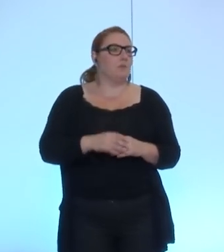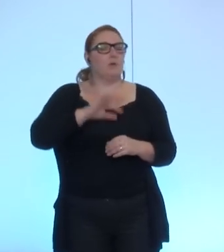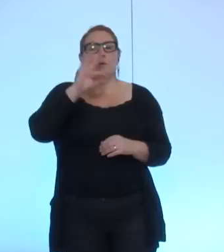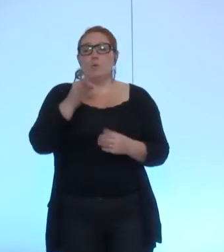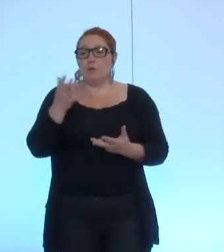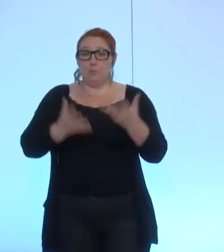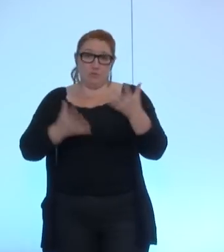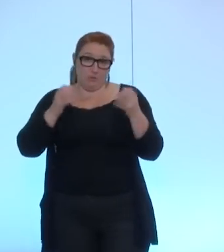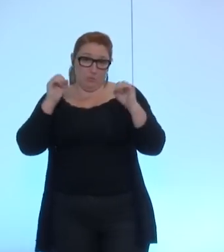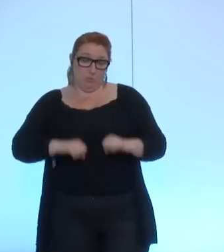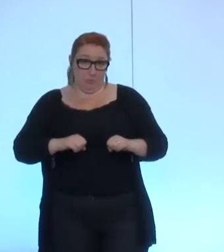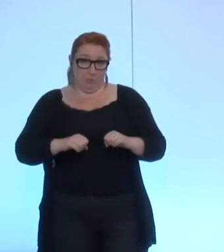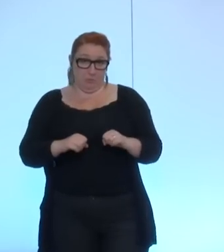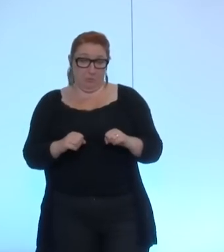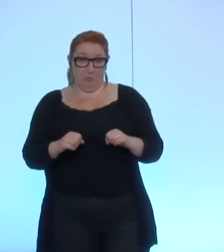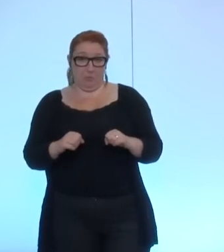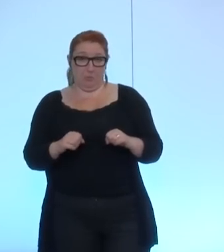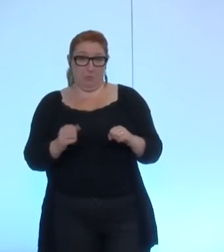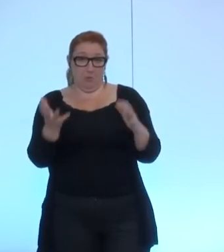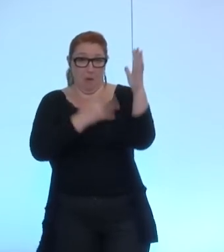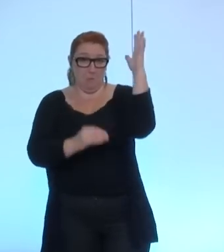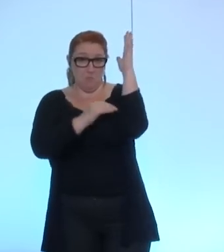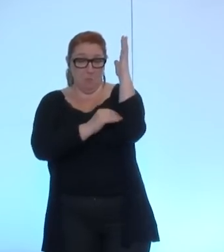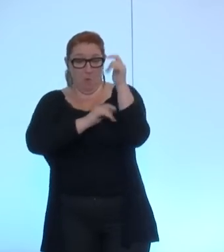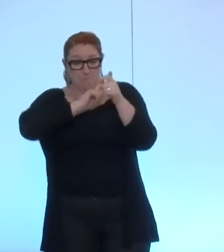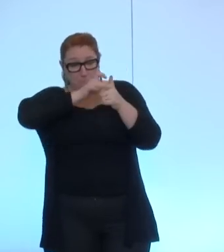peut-être que nous pouvons prendre les amendements